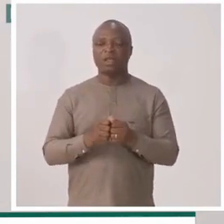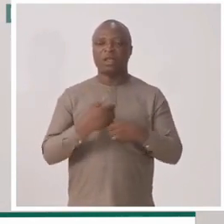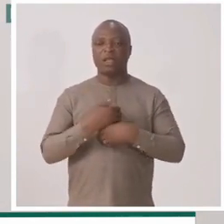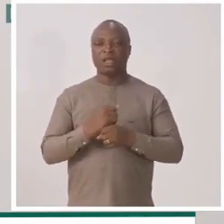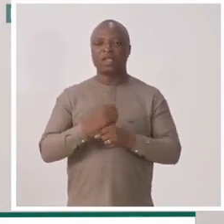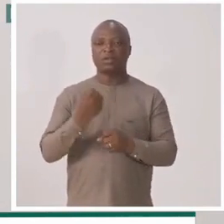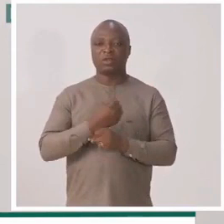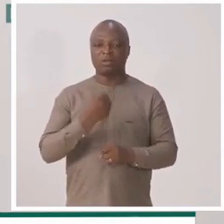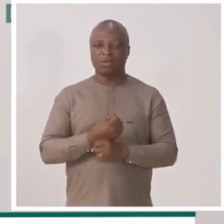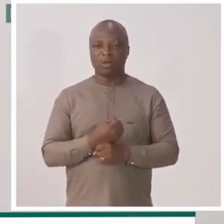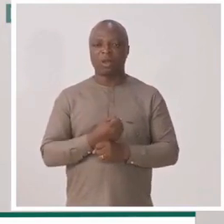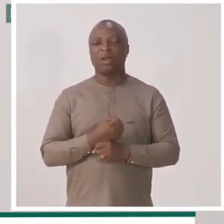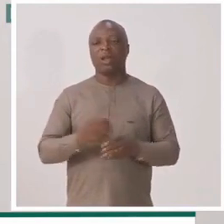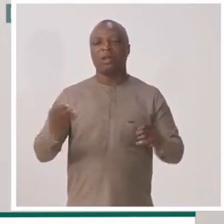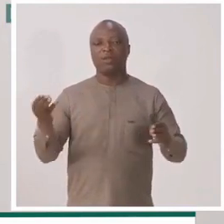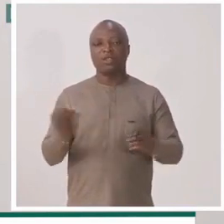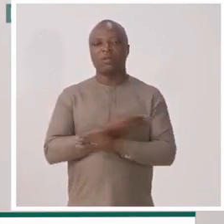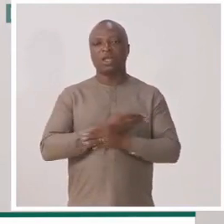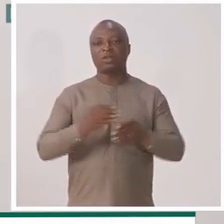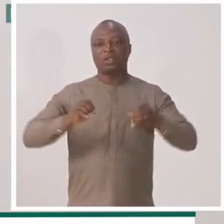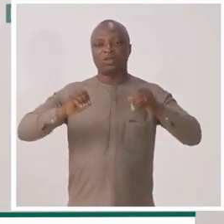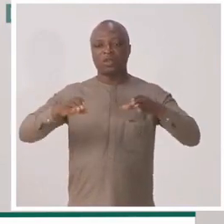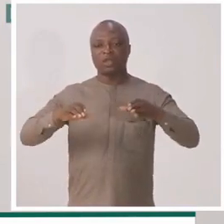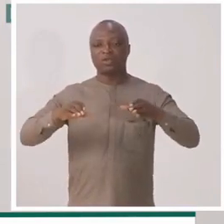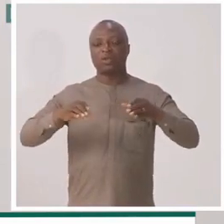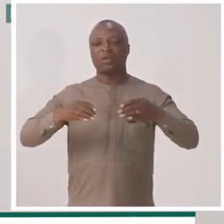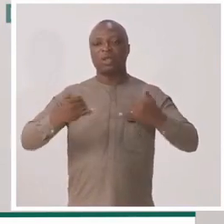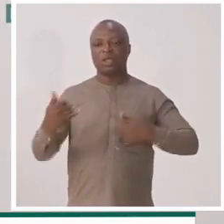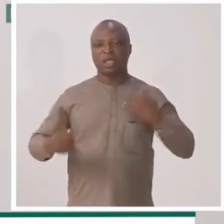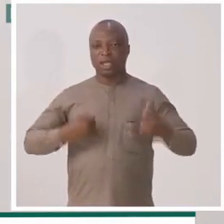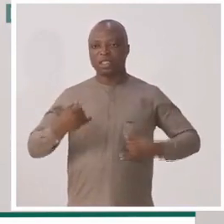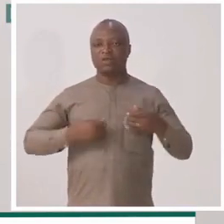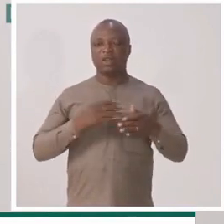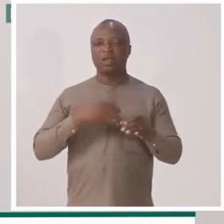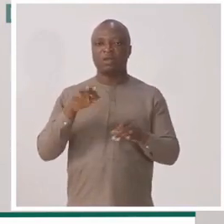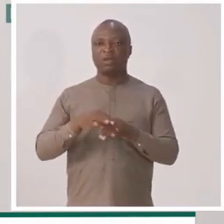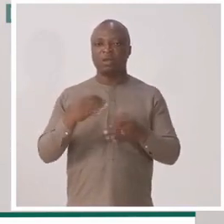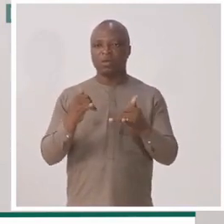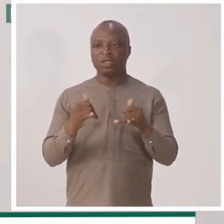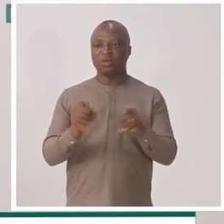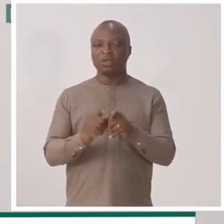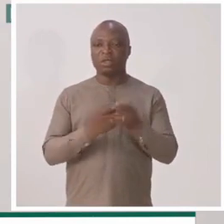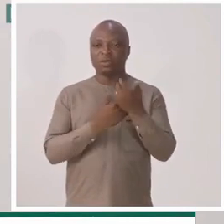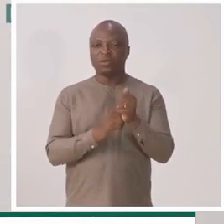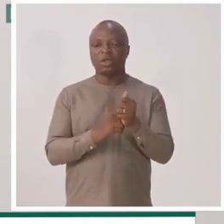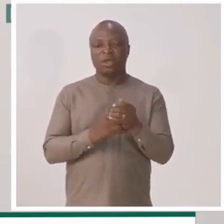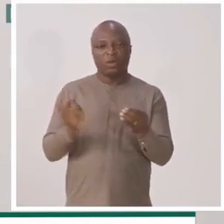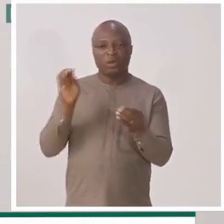à travers la création d'emplois, la multiplication des occasions récréatives et de loisirs encadrés,